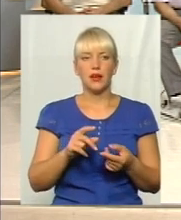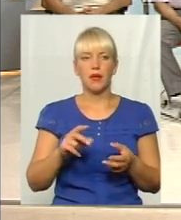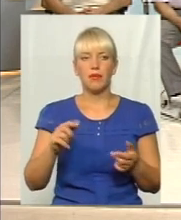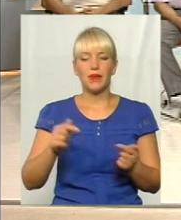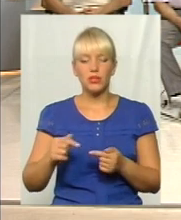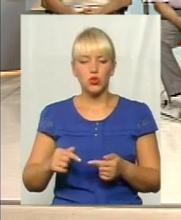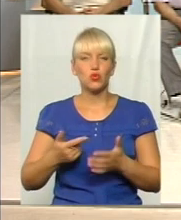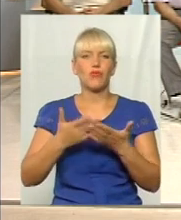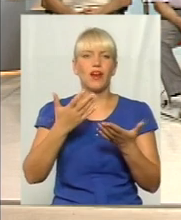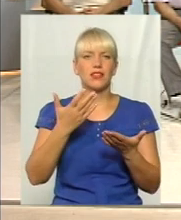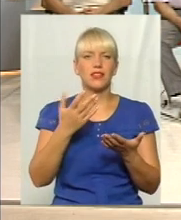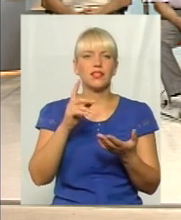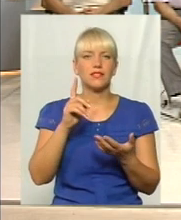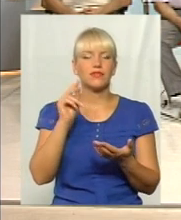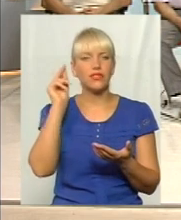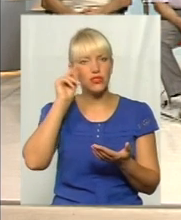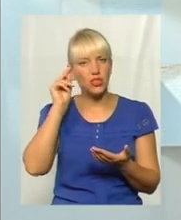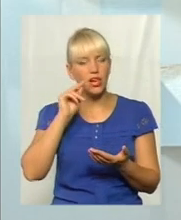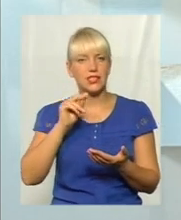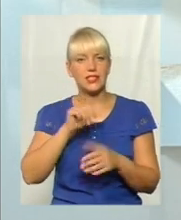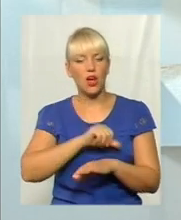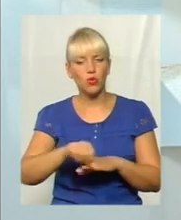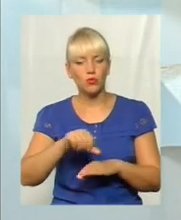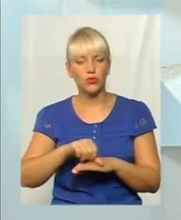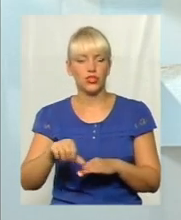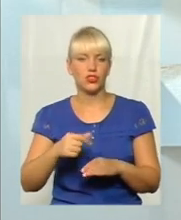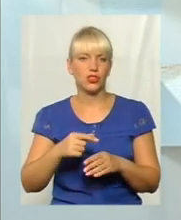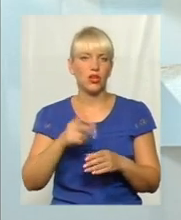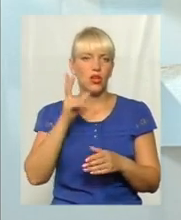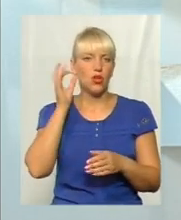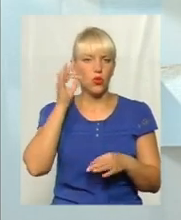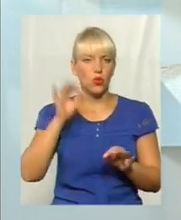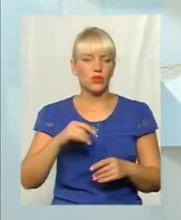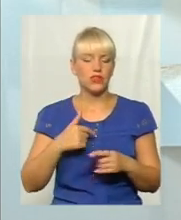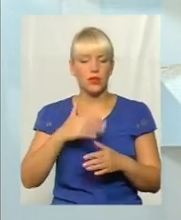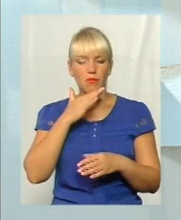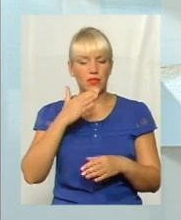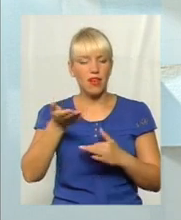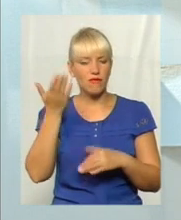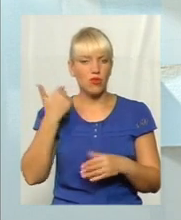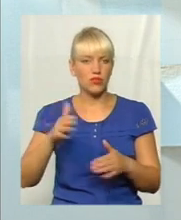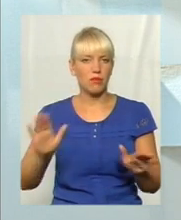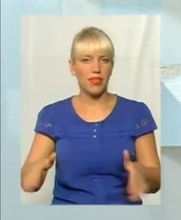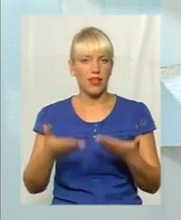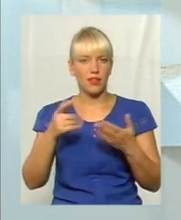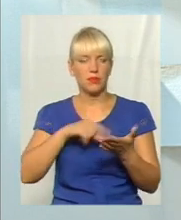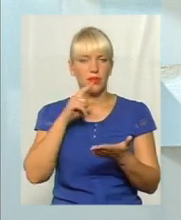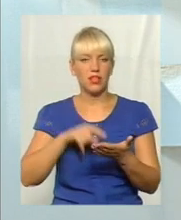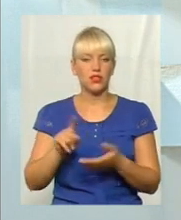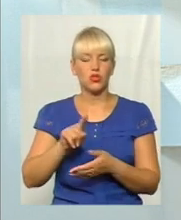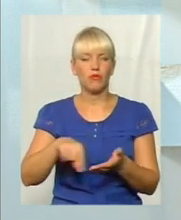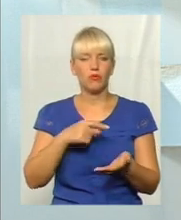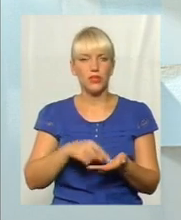зарубіжний досвід. І ми дуже давно підняли питання про те, щоби і в місті, обласному